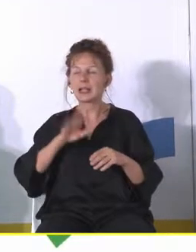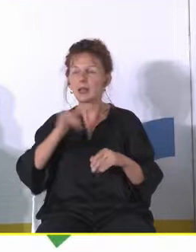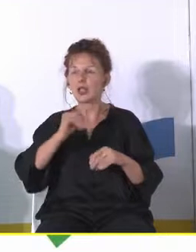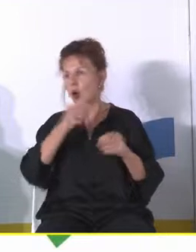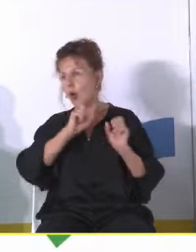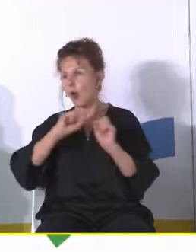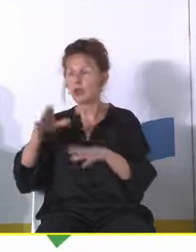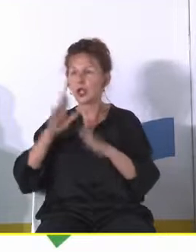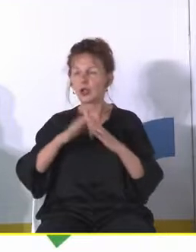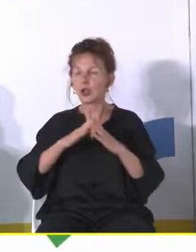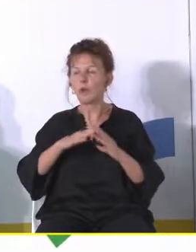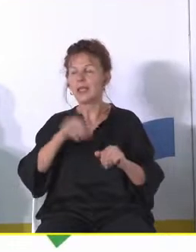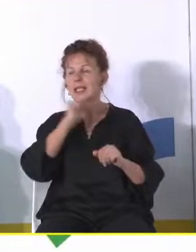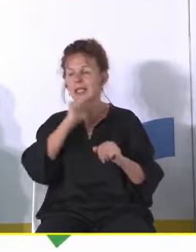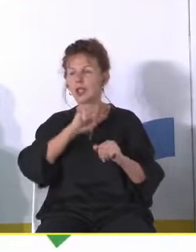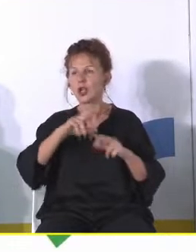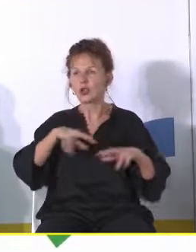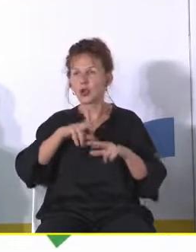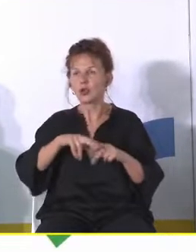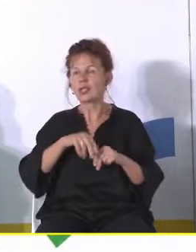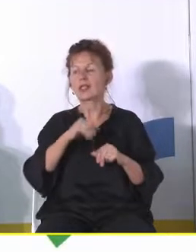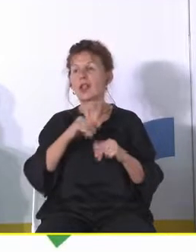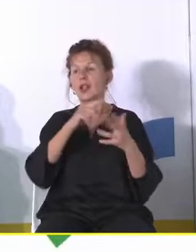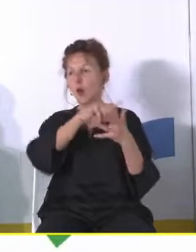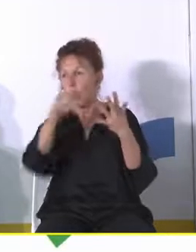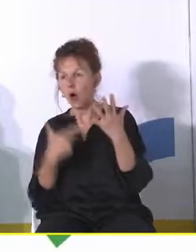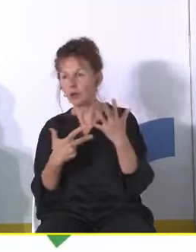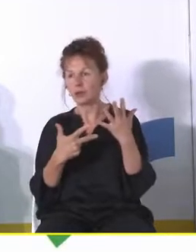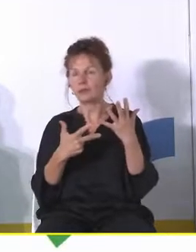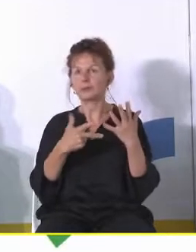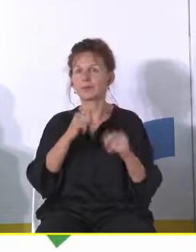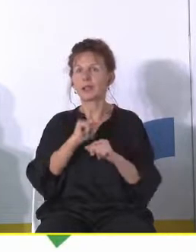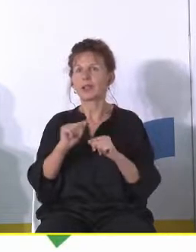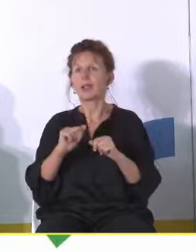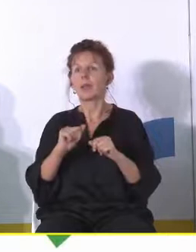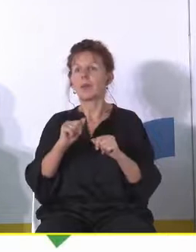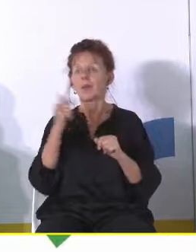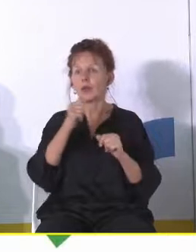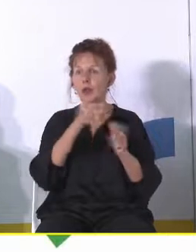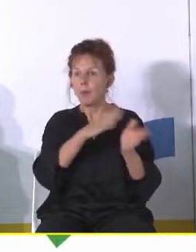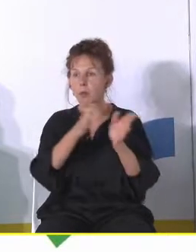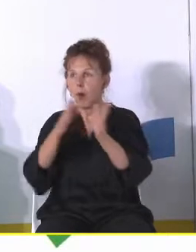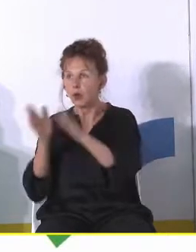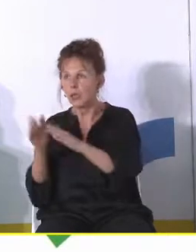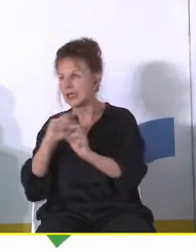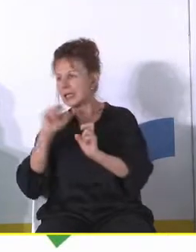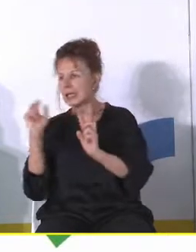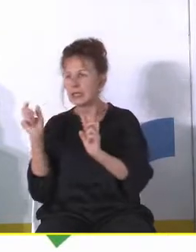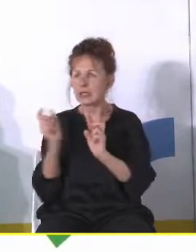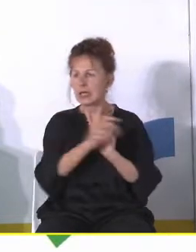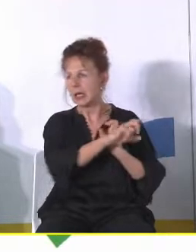dom stadion pustego gniazda starzejący się rodzice a więc te osiem faz rzeczywiście przechodzi przez cały ten cykl